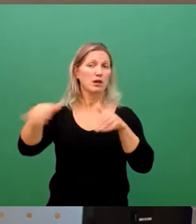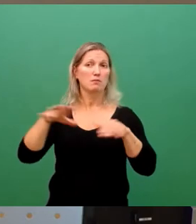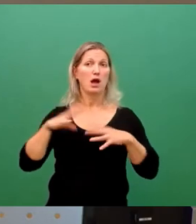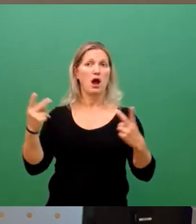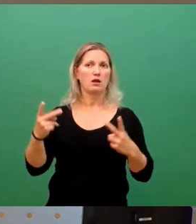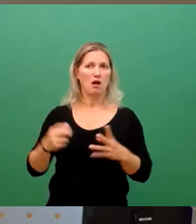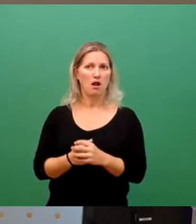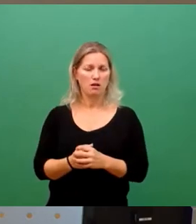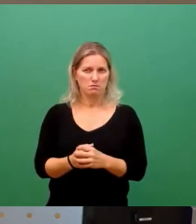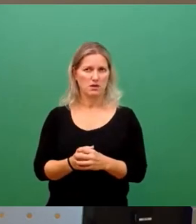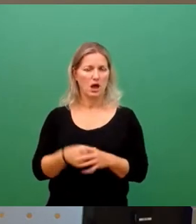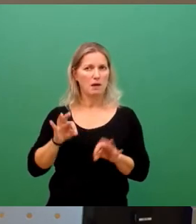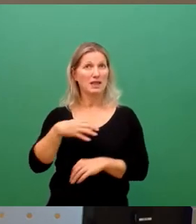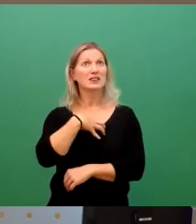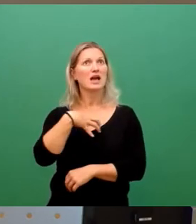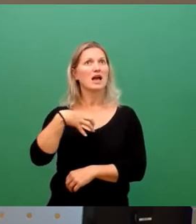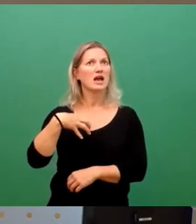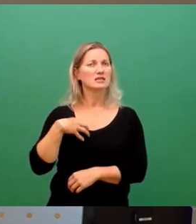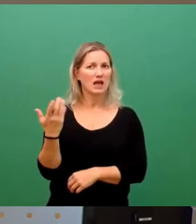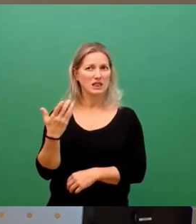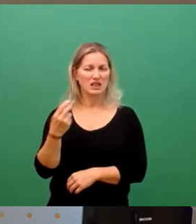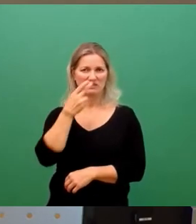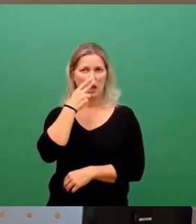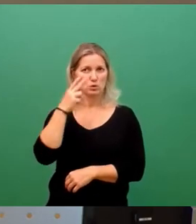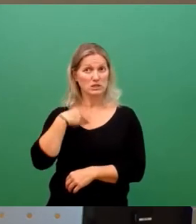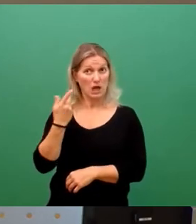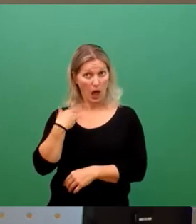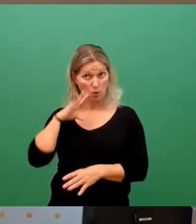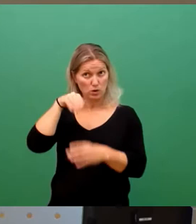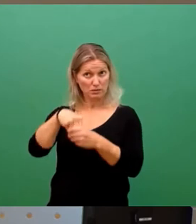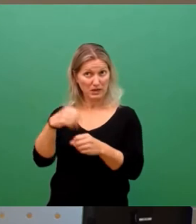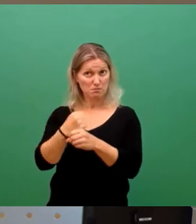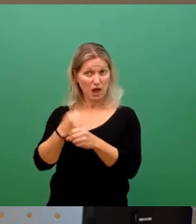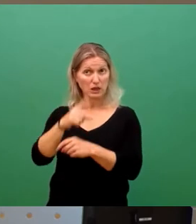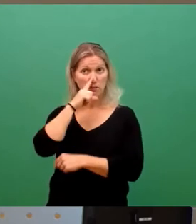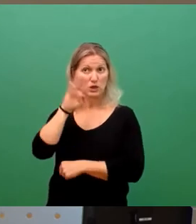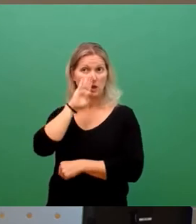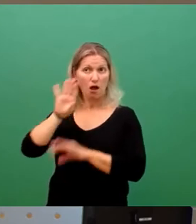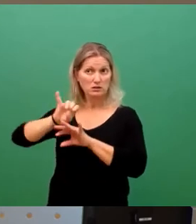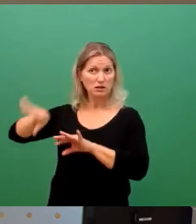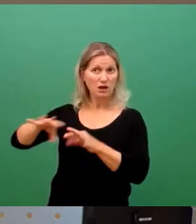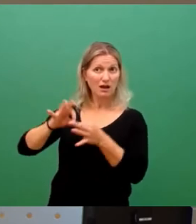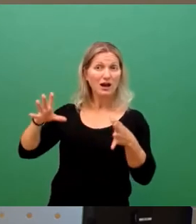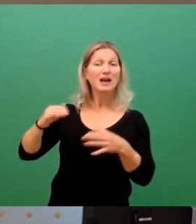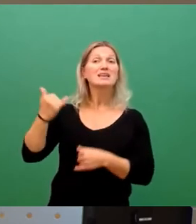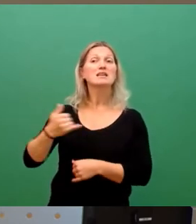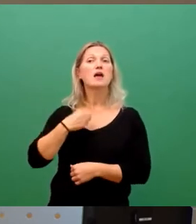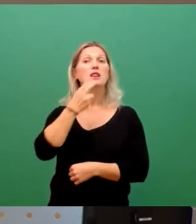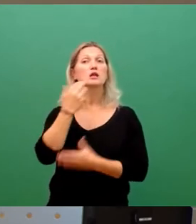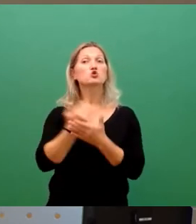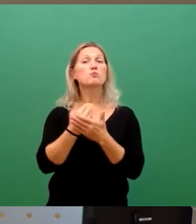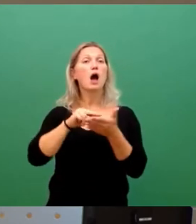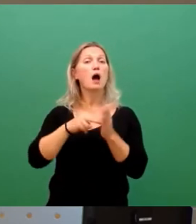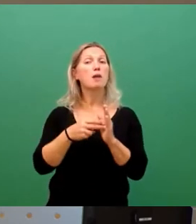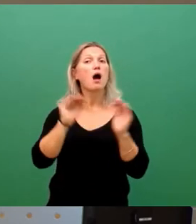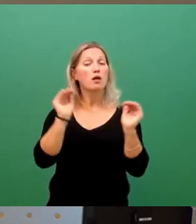trägt Dresden eigentlich zum Thema raus aus Putins Gas bei? Wir haben jetzt einen lauen Energiesparplan, aber trotzdem regen sich manche